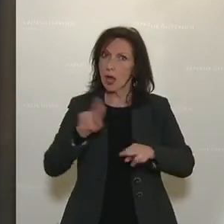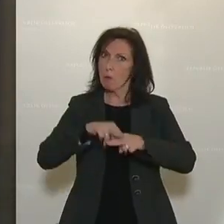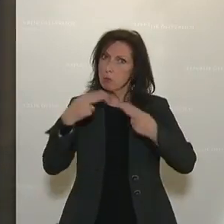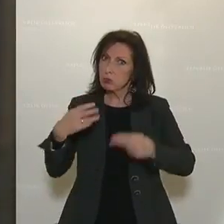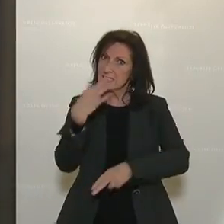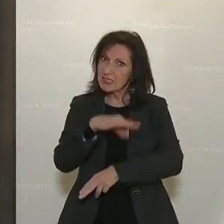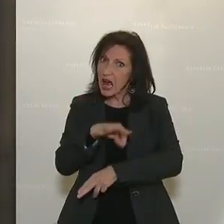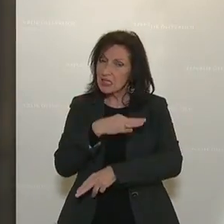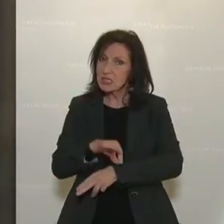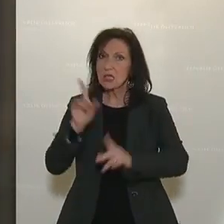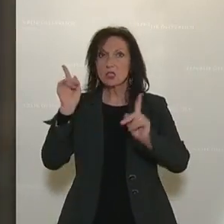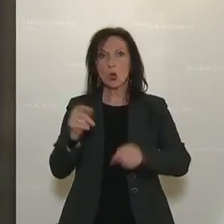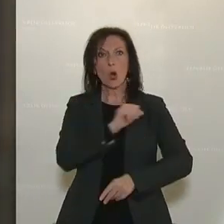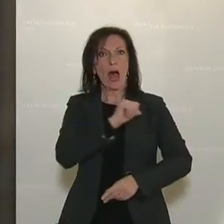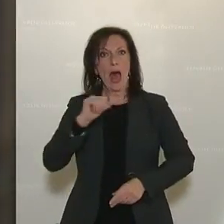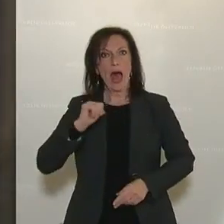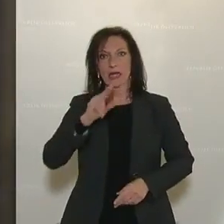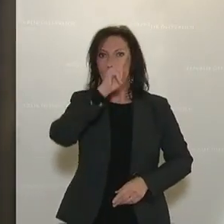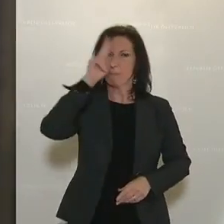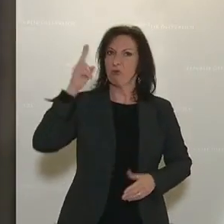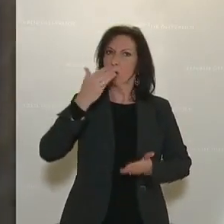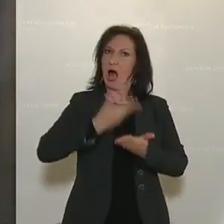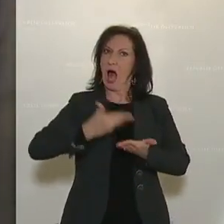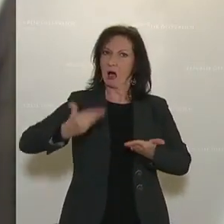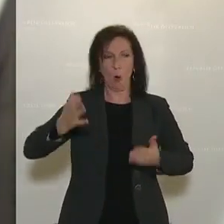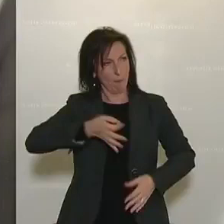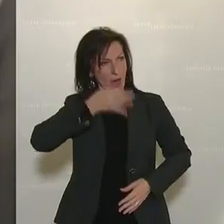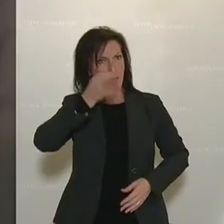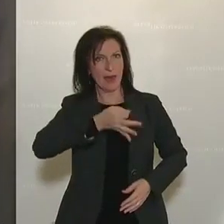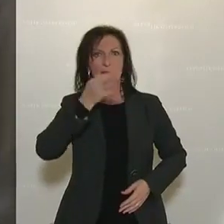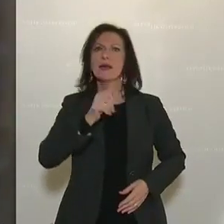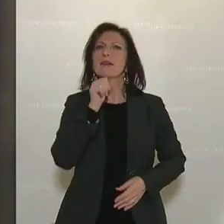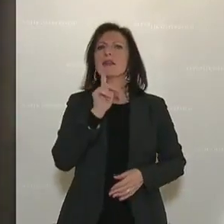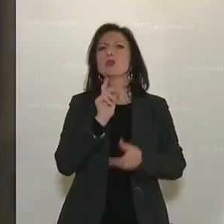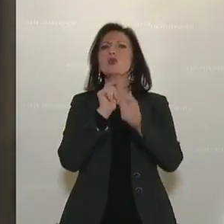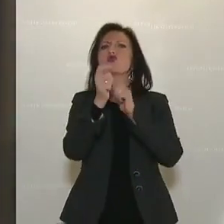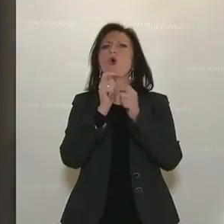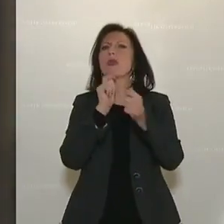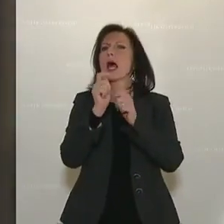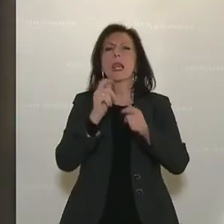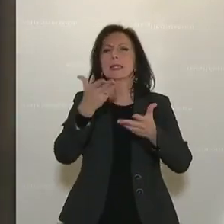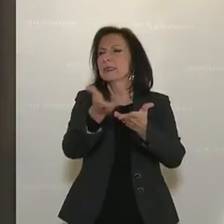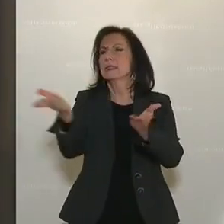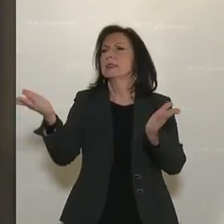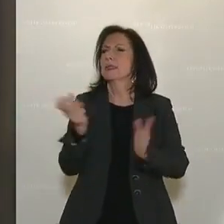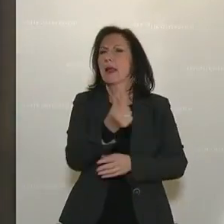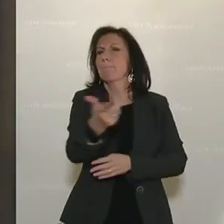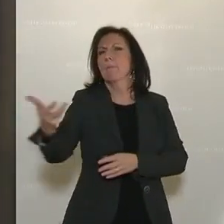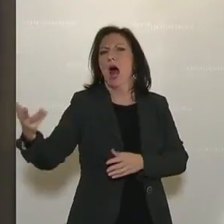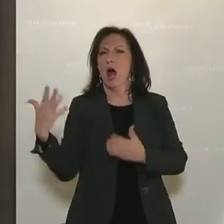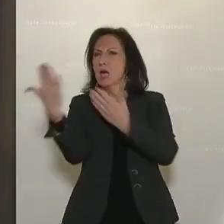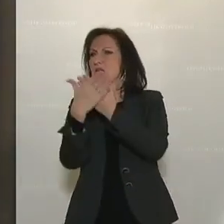vor der eigenen Bevölkerung rechtfertigt, nicht vor ein paar ausgewählten Journalisten, handverlesen, vielleicht in